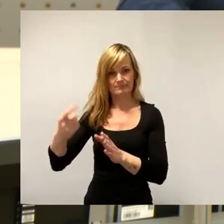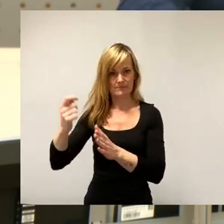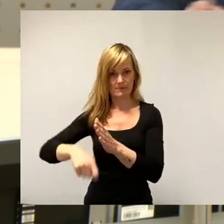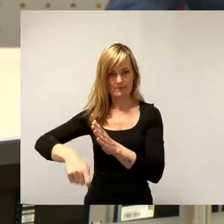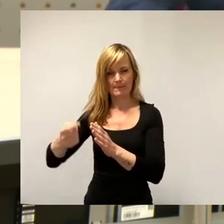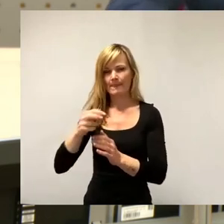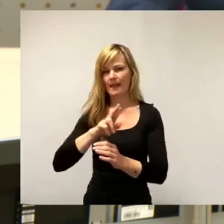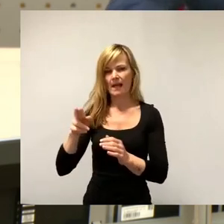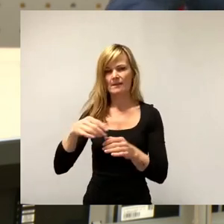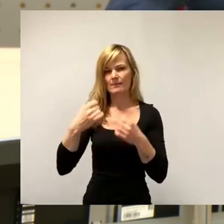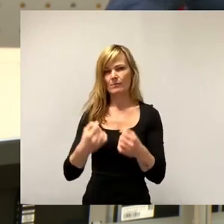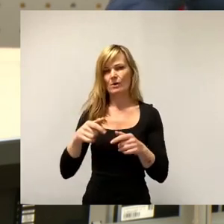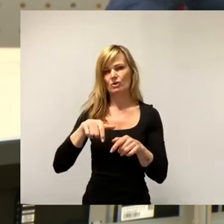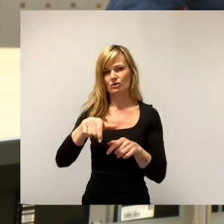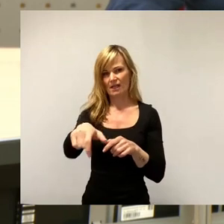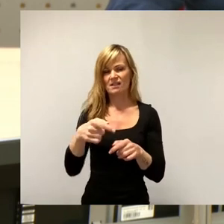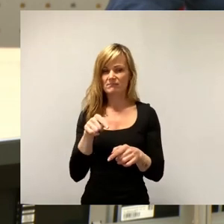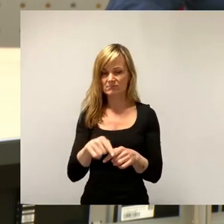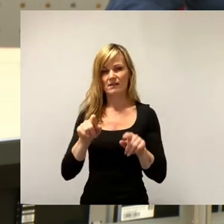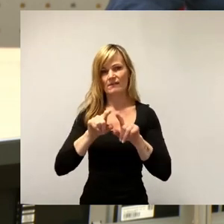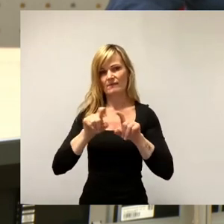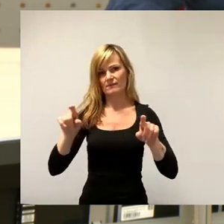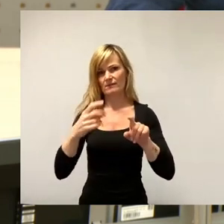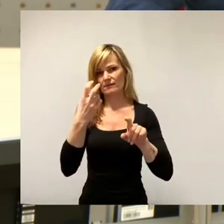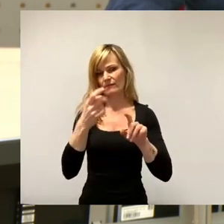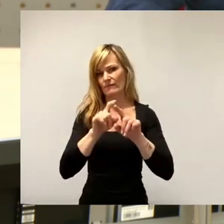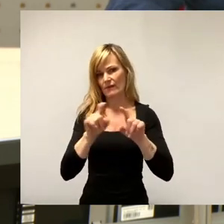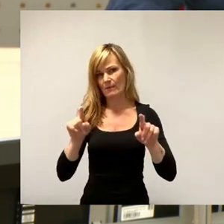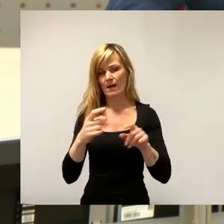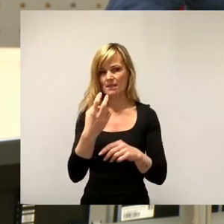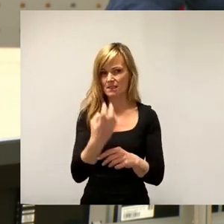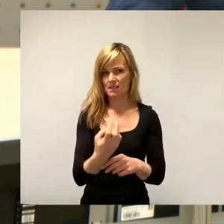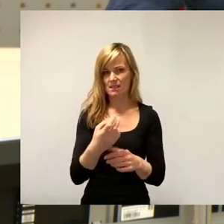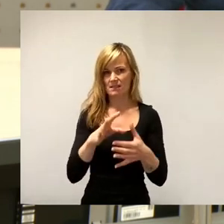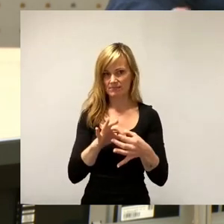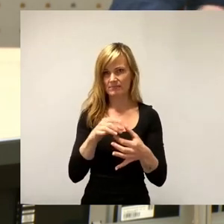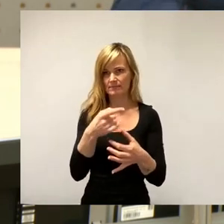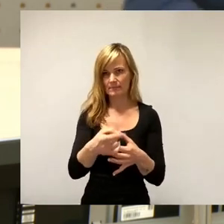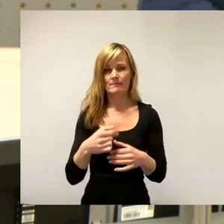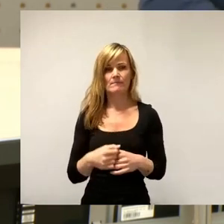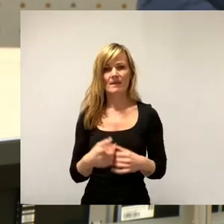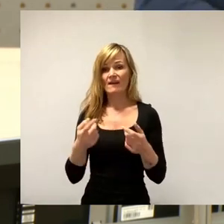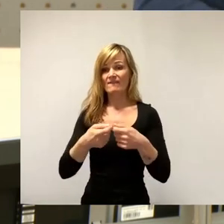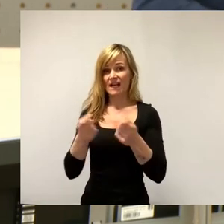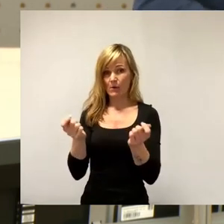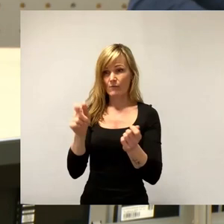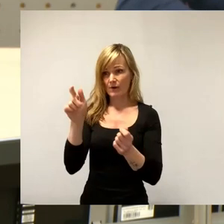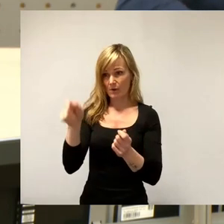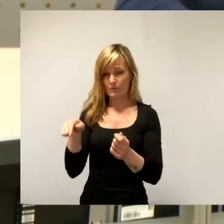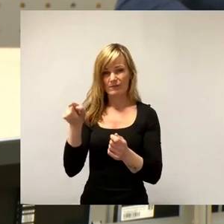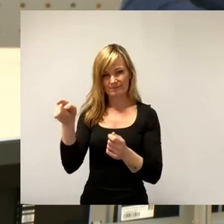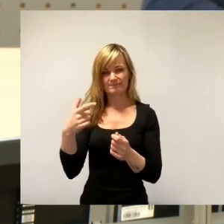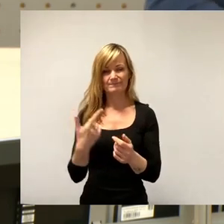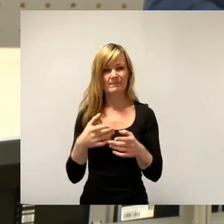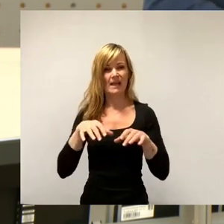Firmensitz ortsansässiger Unternehmen. Um den Verkauf der Flächen an TSMC vollziehen zu können, kündigte der Eigentümer den